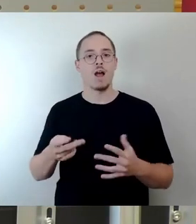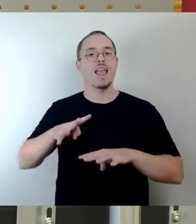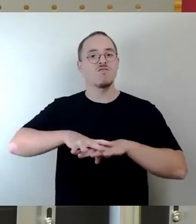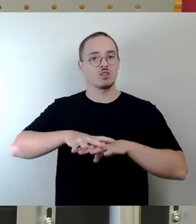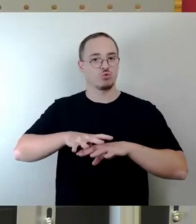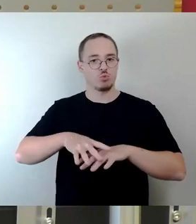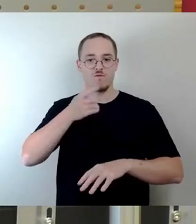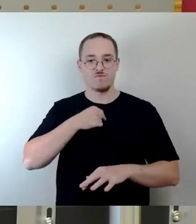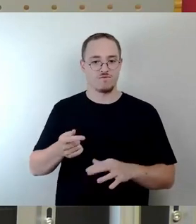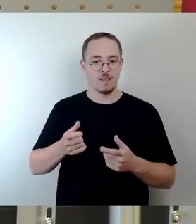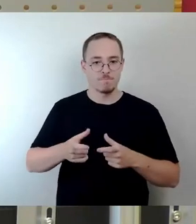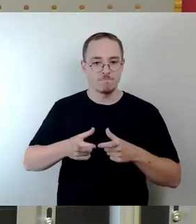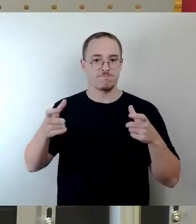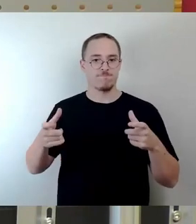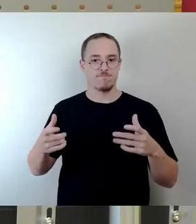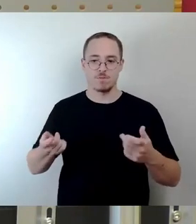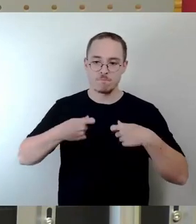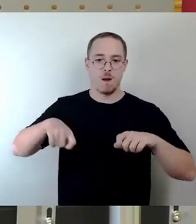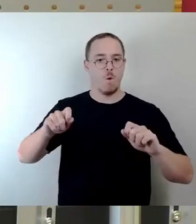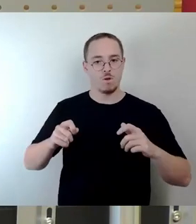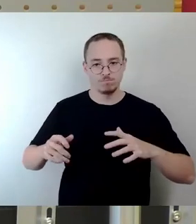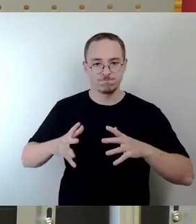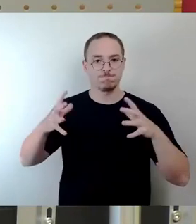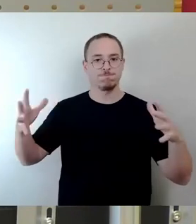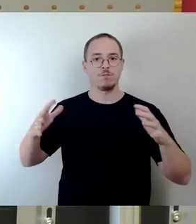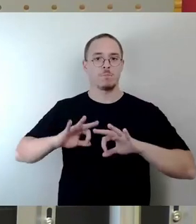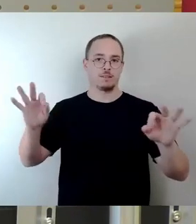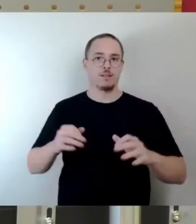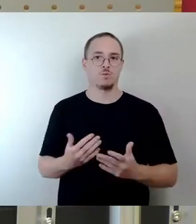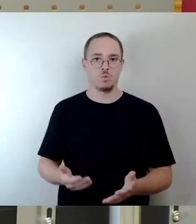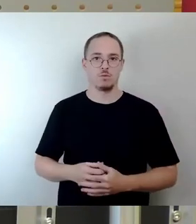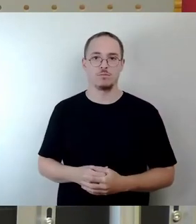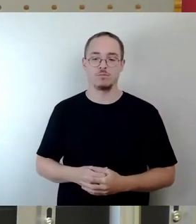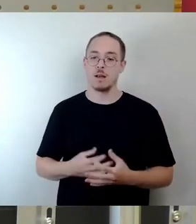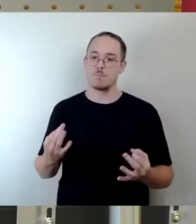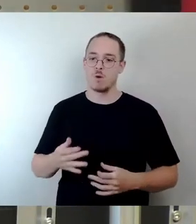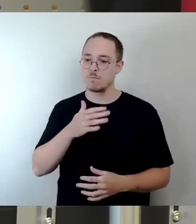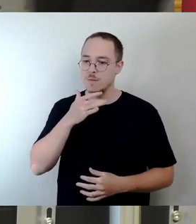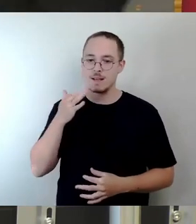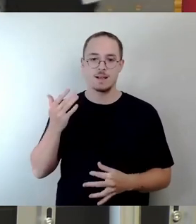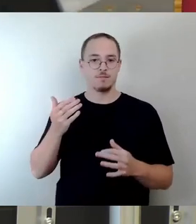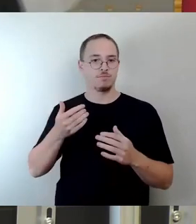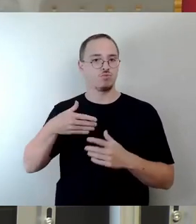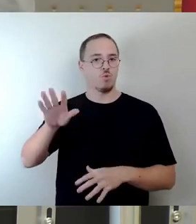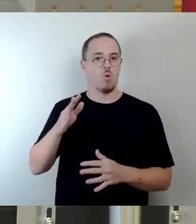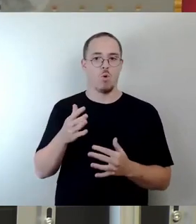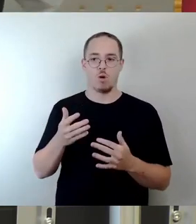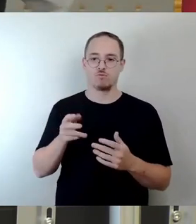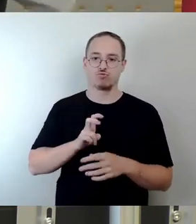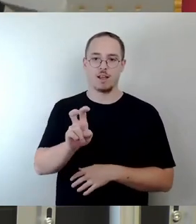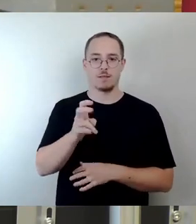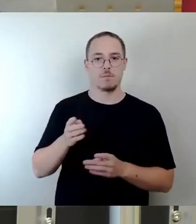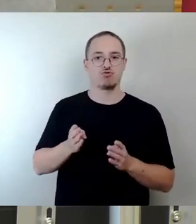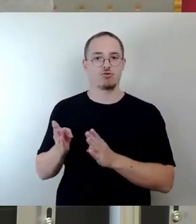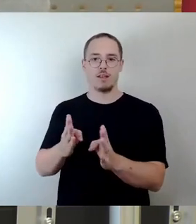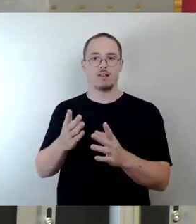einige Lückenschlüsse, um ein leistungsfähiges Hauptstraßennetz für den Autoverkehr zu entwickeln. Wir brauchen in Dresden neue Straßenbahnstrecken für den ÖPNV, um